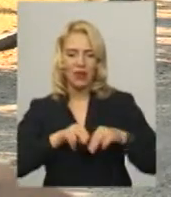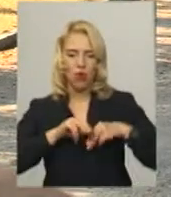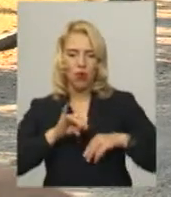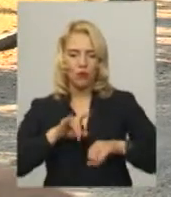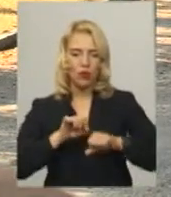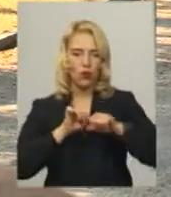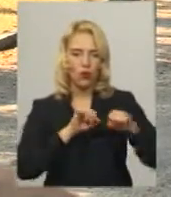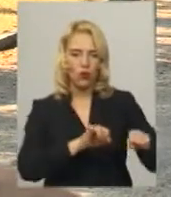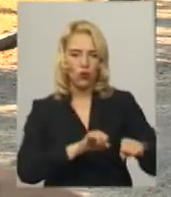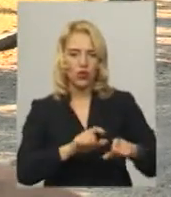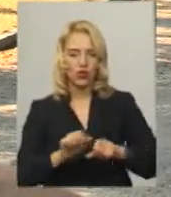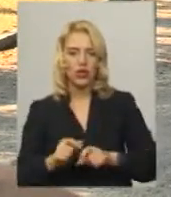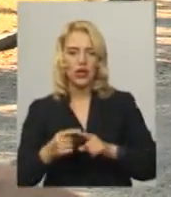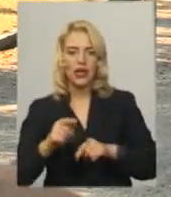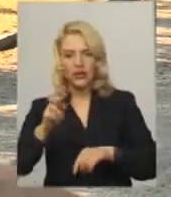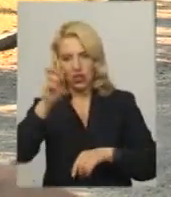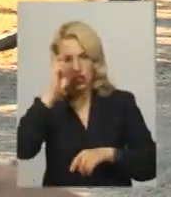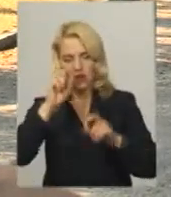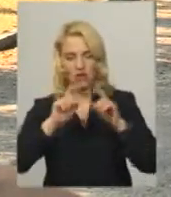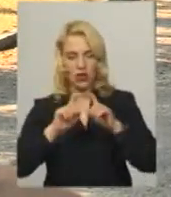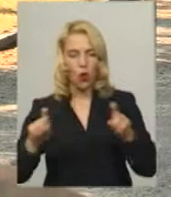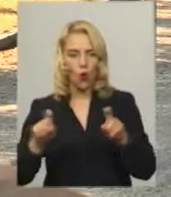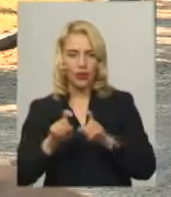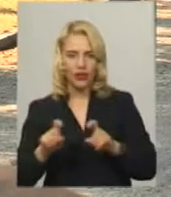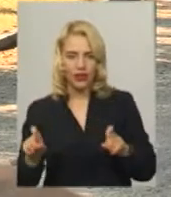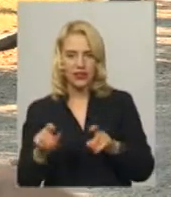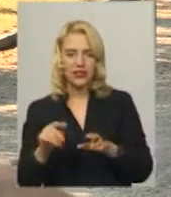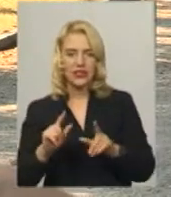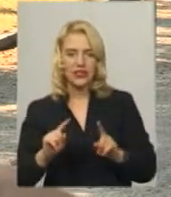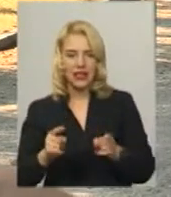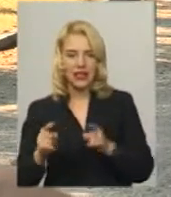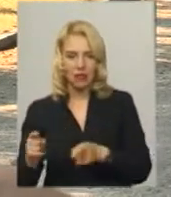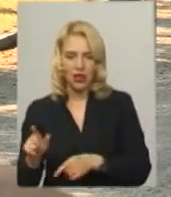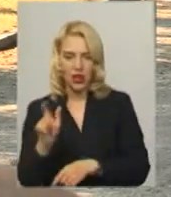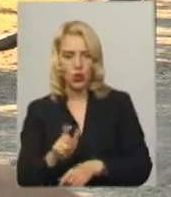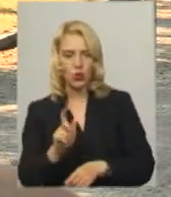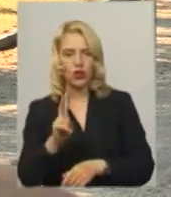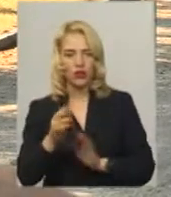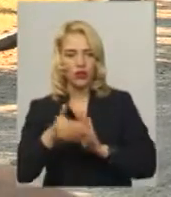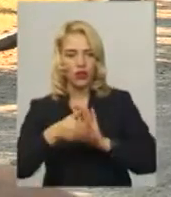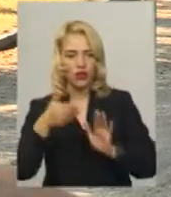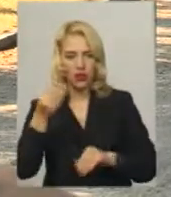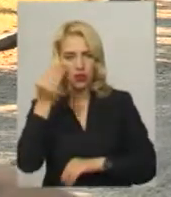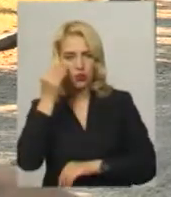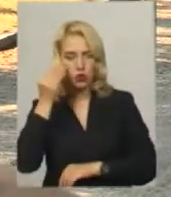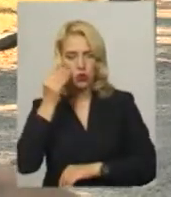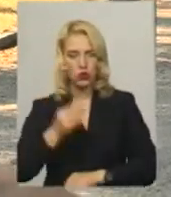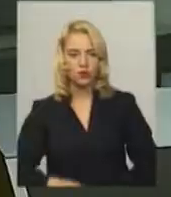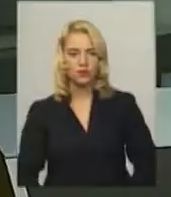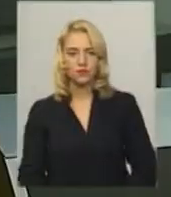районних державних об'єктів, при затриманні людей, які викликають підоздув.